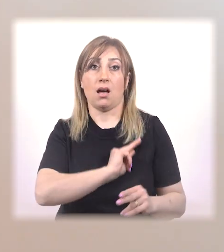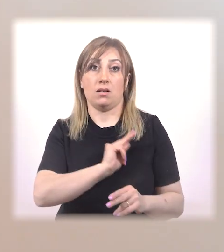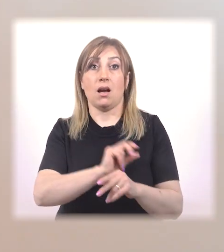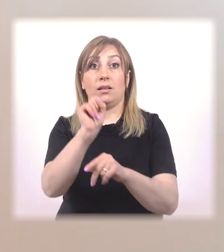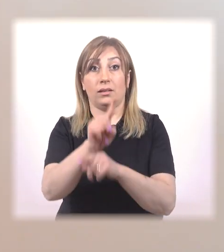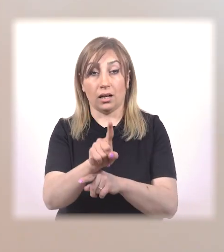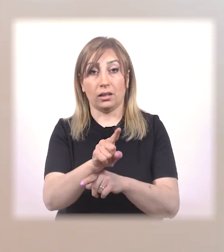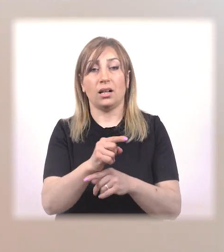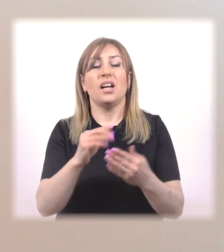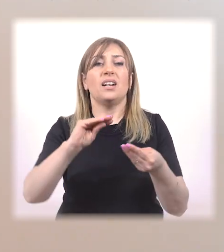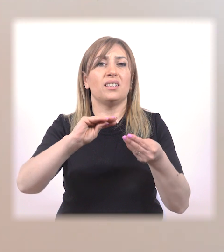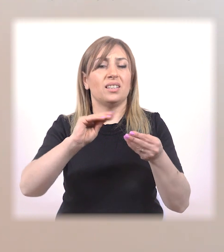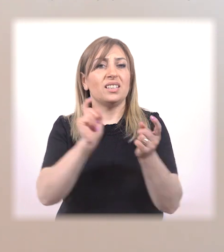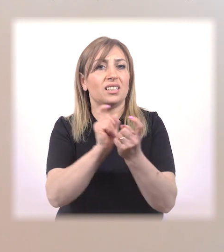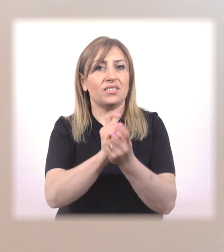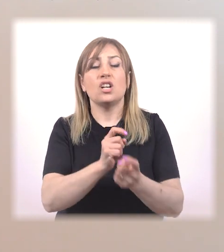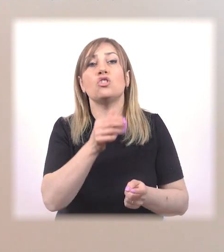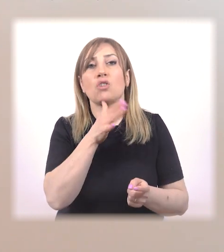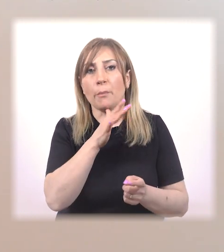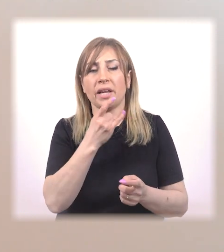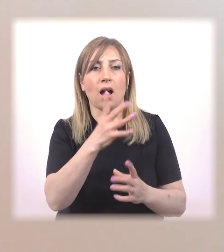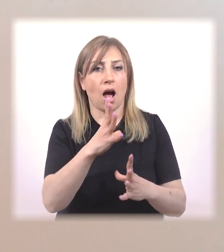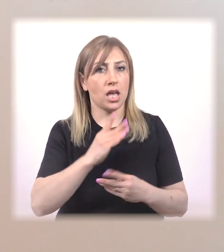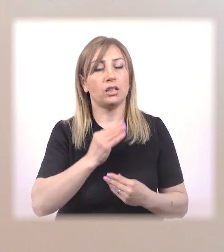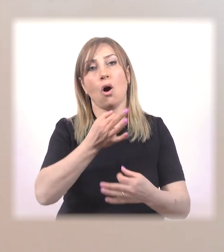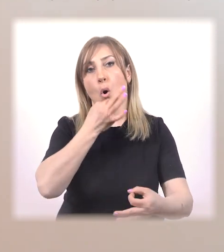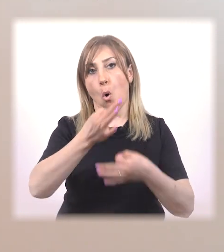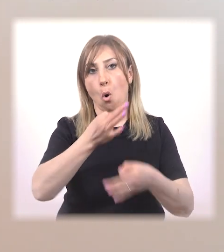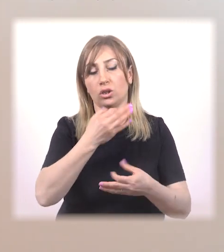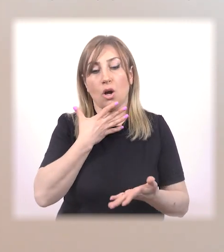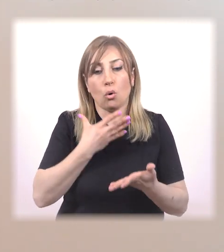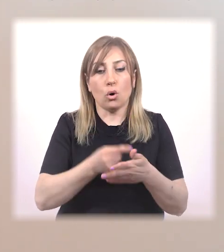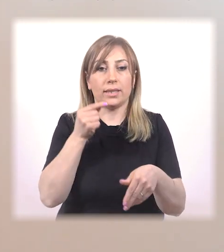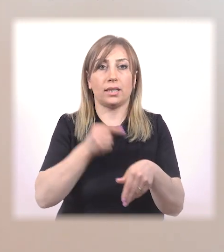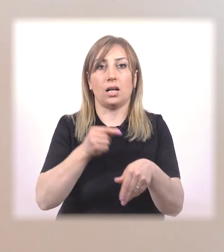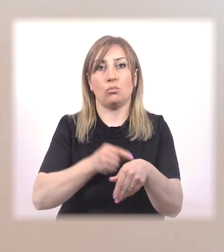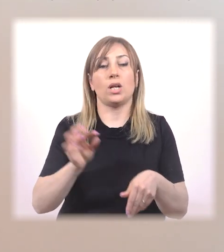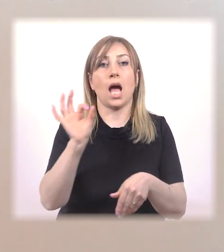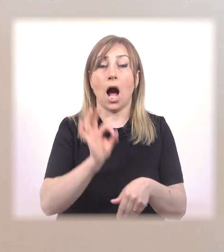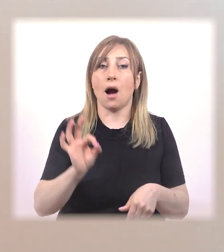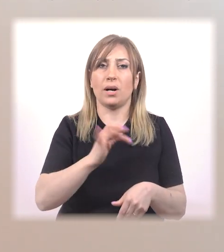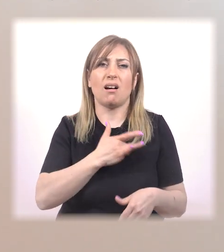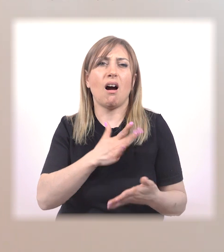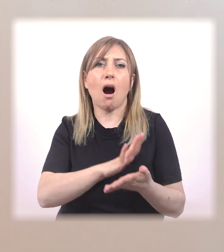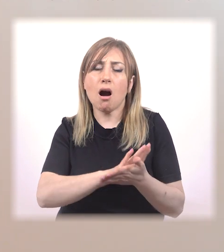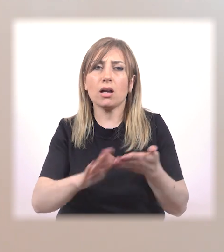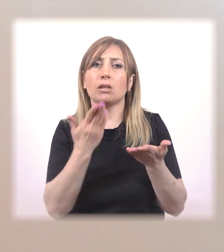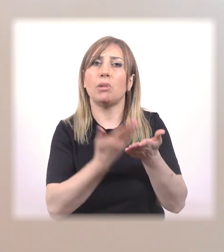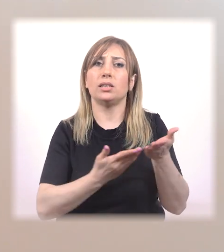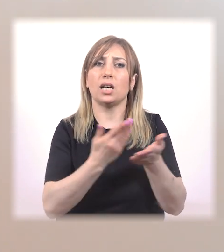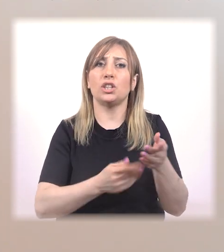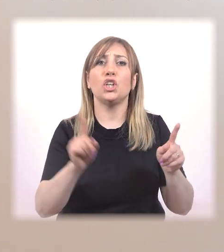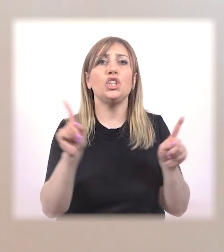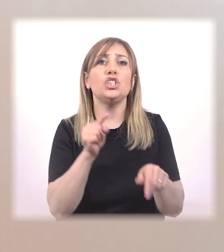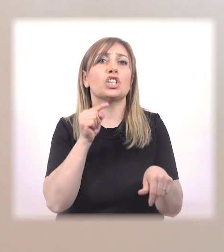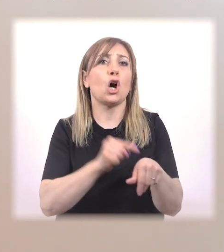Իսկ իմա տնային, մոտակա որերին, կոնվլիկտային իրավիճակների ժամանակ խոսեք երեխայի հետ ձեր սկացմունքների մասին։